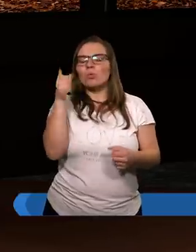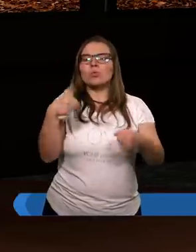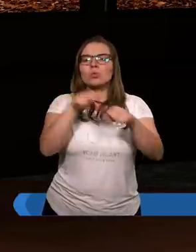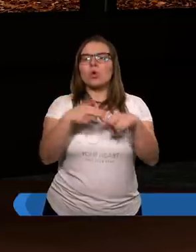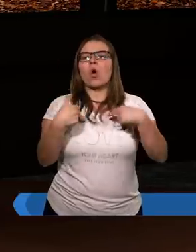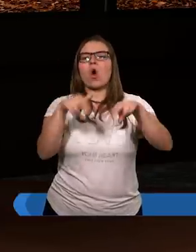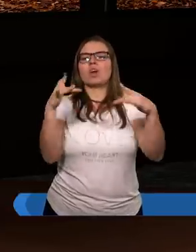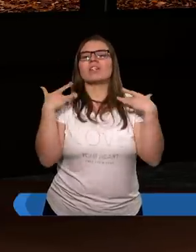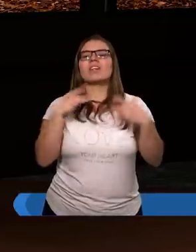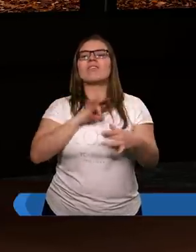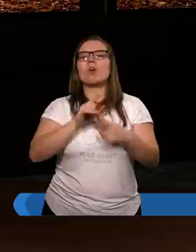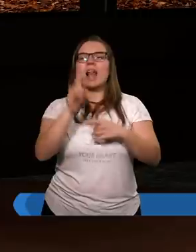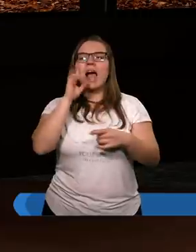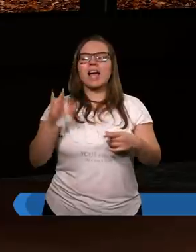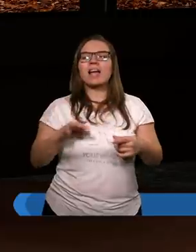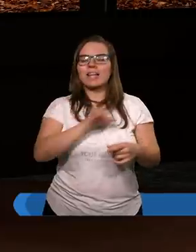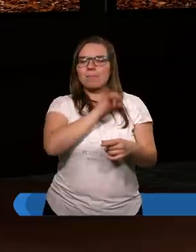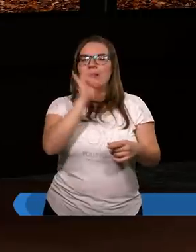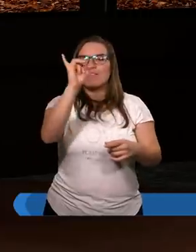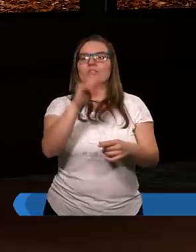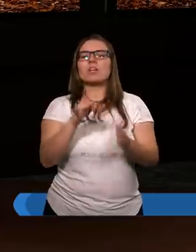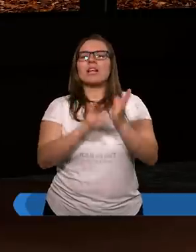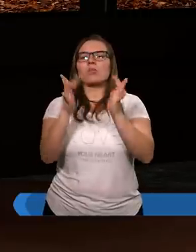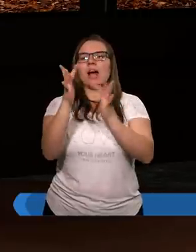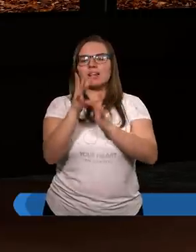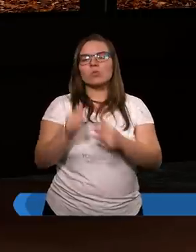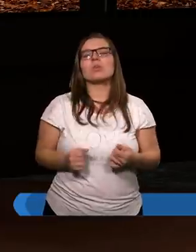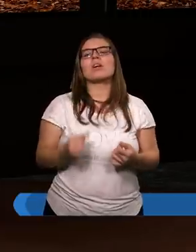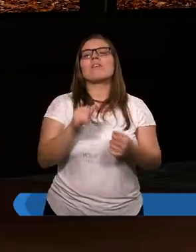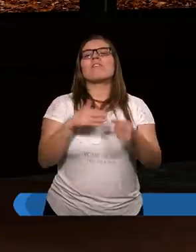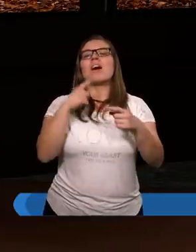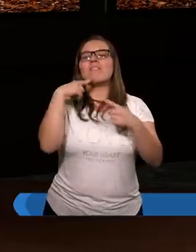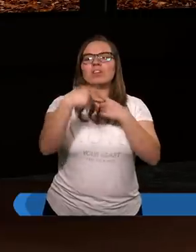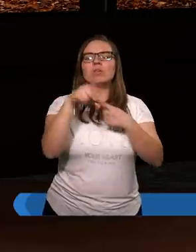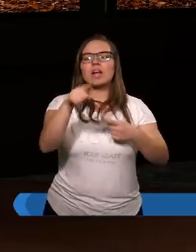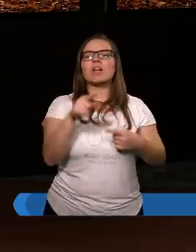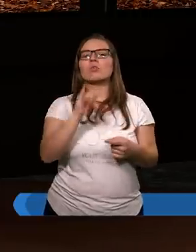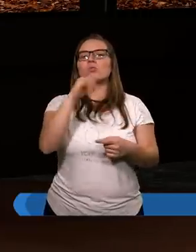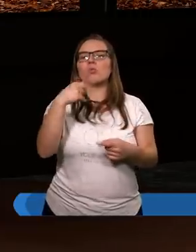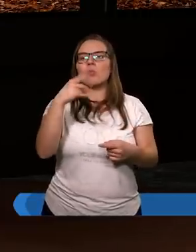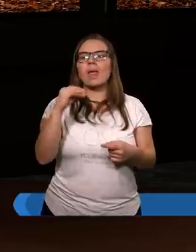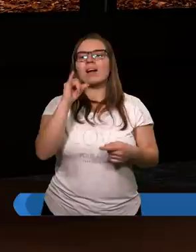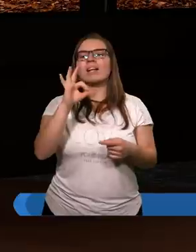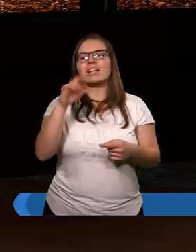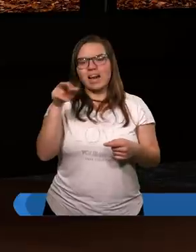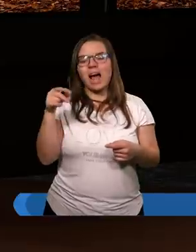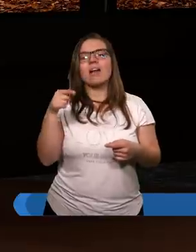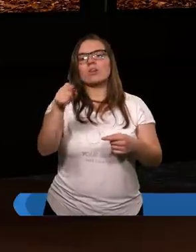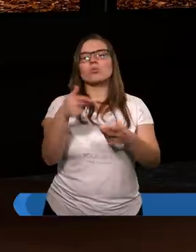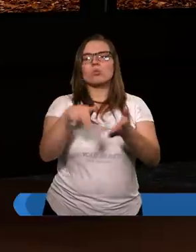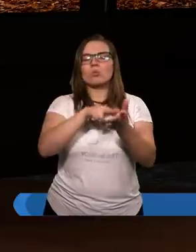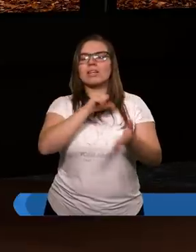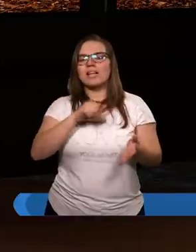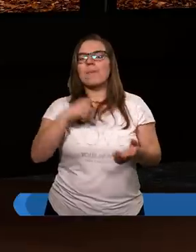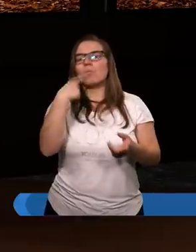którzy oddali życie swoje dla imienia Pana naszego Jezusa Chrystusa. Wysłaliśmy wtedy Judę i Selasa, którzy wam to